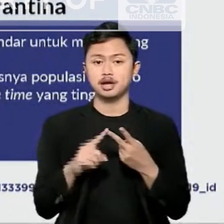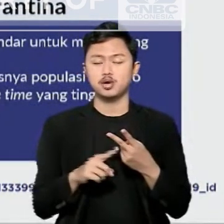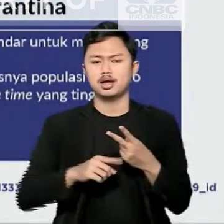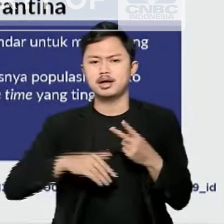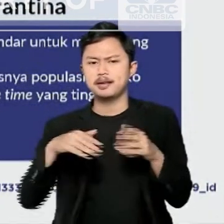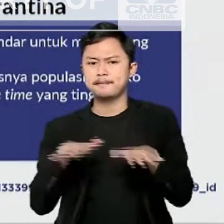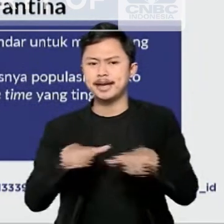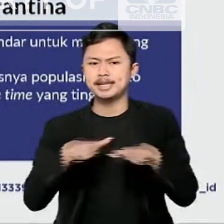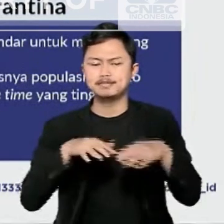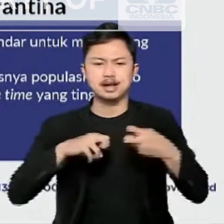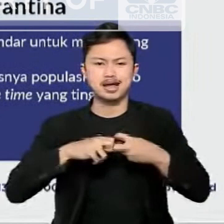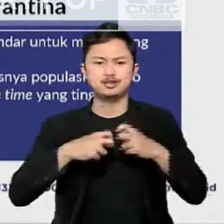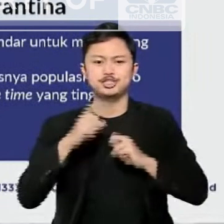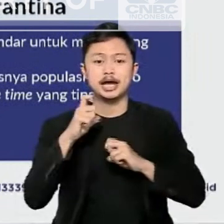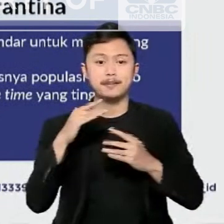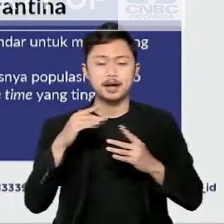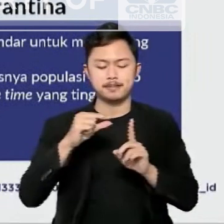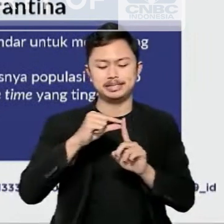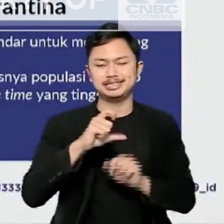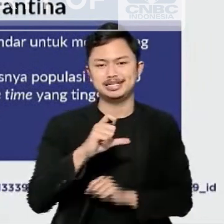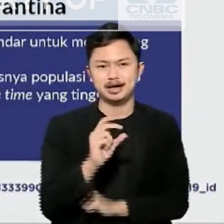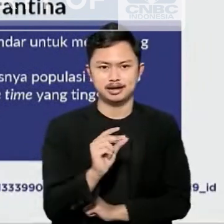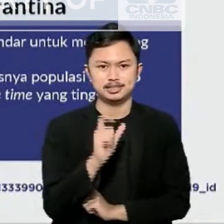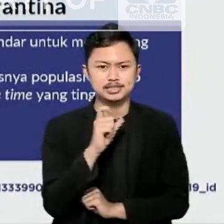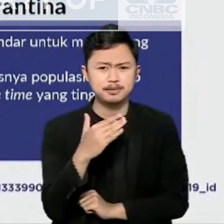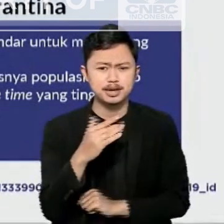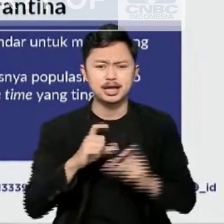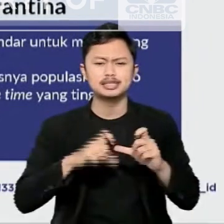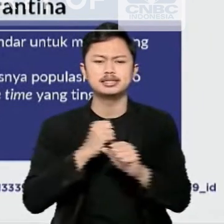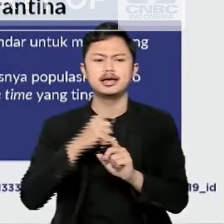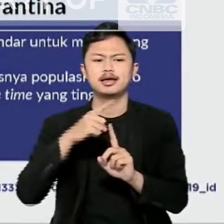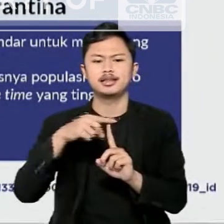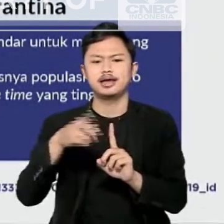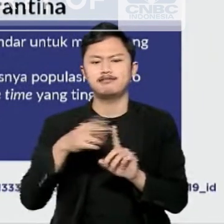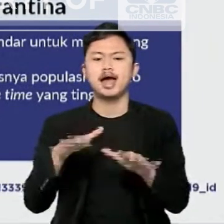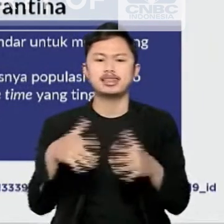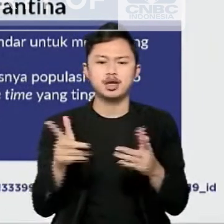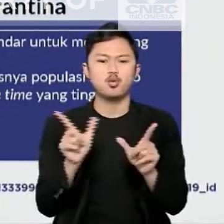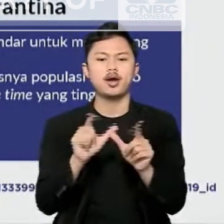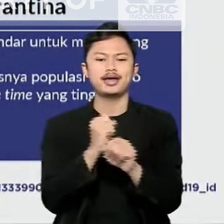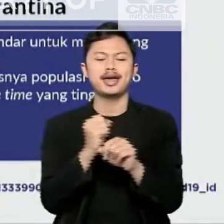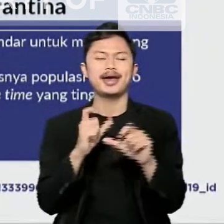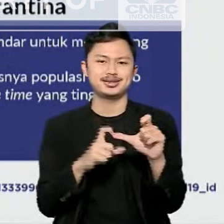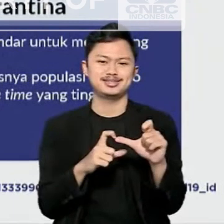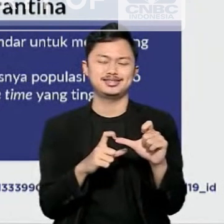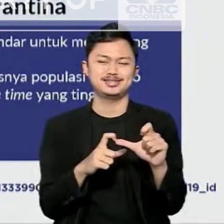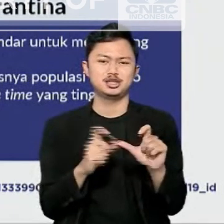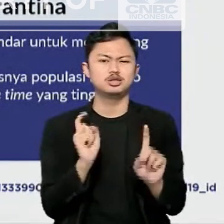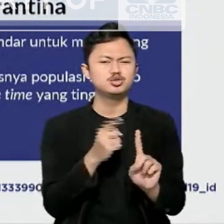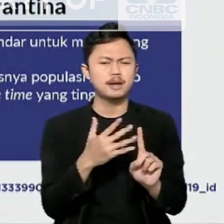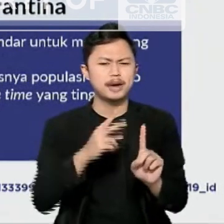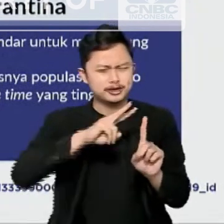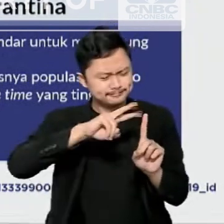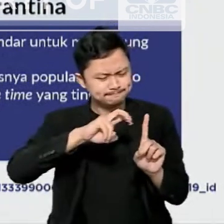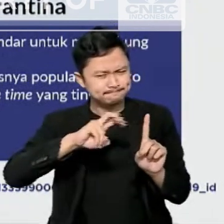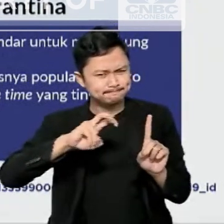yaitu manajemen kasus menggunakan PCR dengan SGTF maupun WGS atau Whole Genome Sequencing untuk men